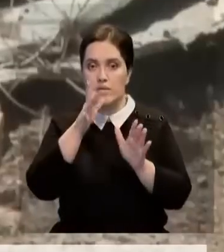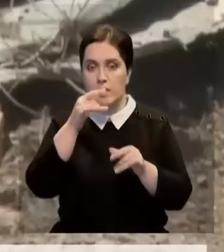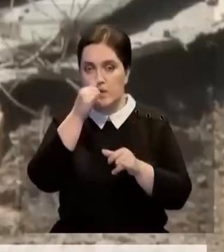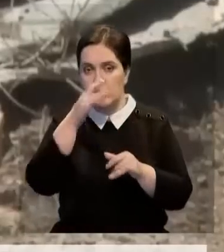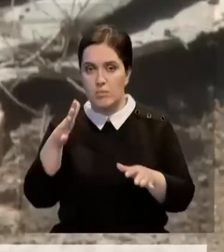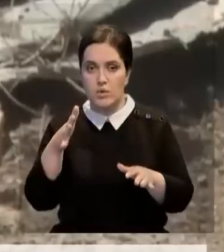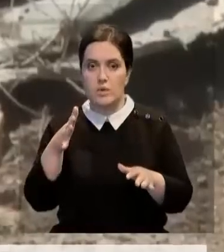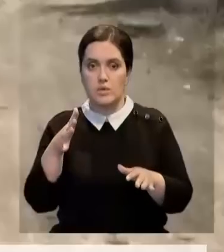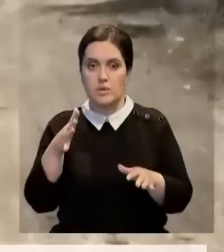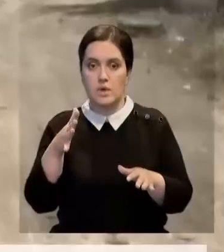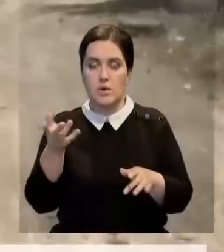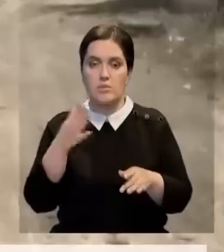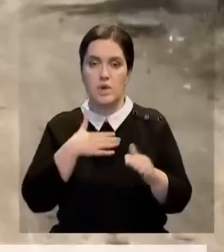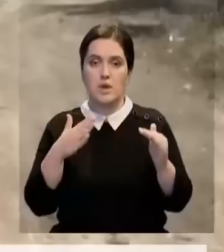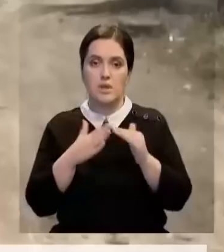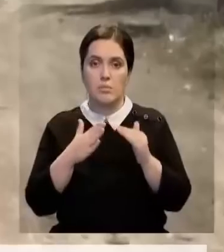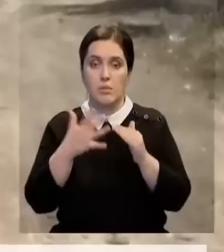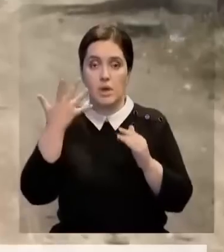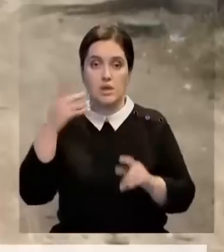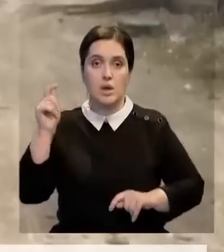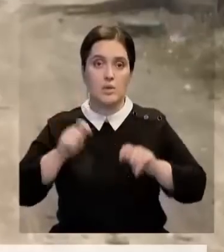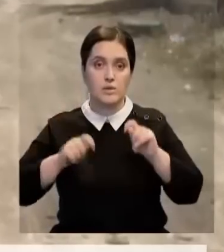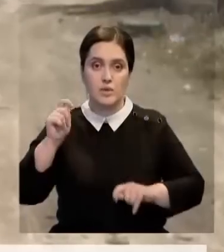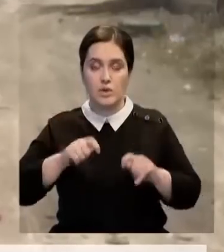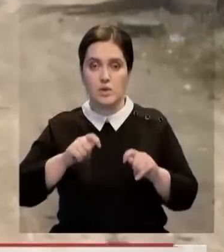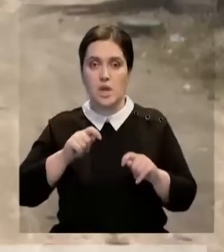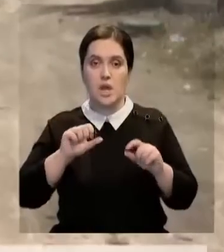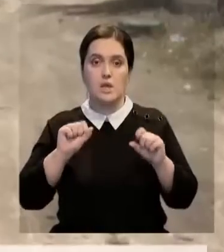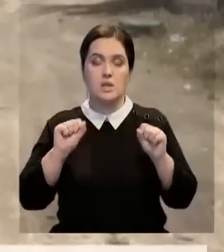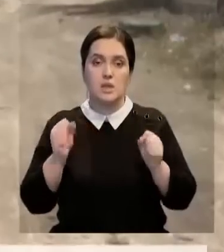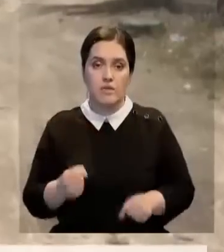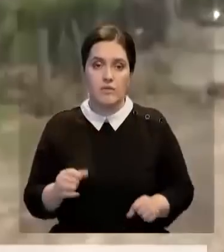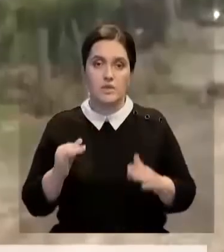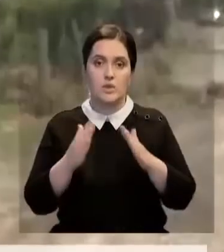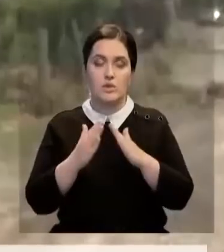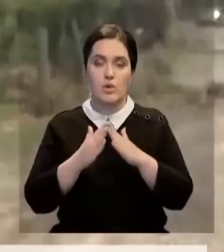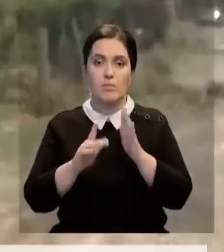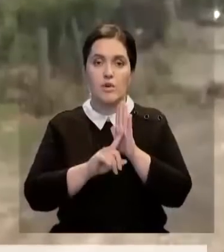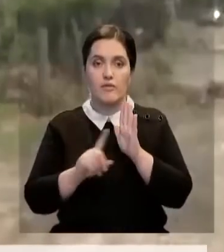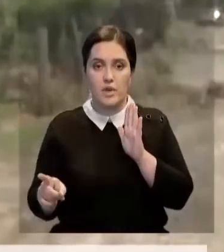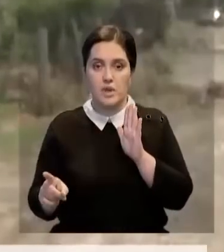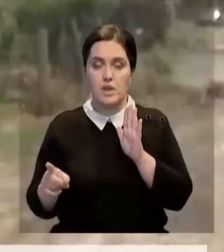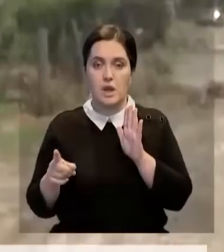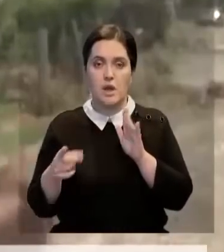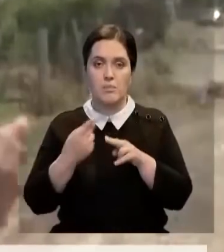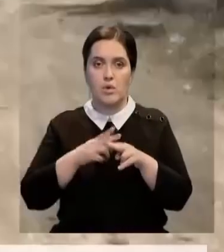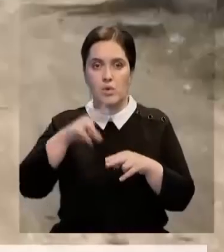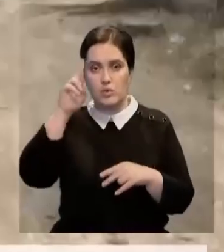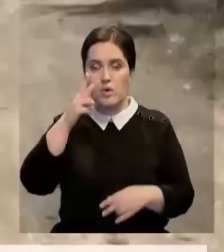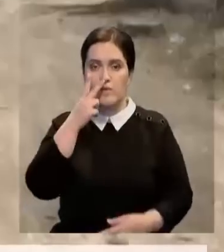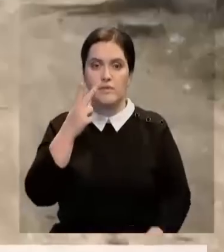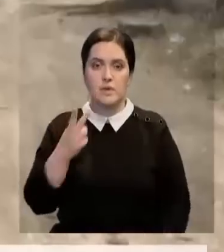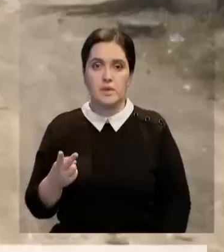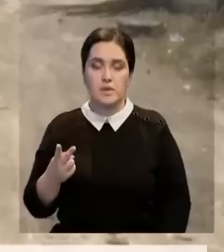подъезжать к нашим домам. Как должен пойдет, вообще невозможно с дома выходить. А вот канализация, которую вот видите там,